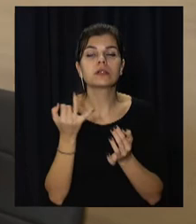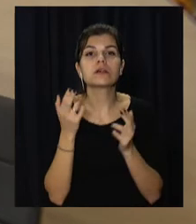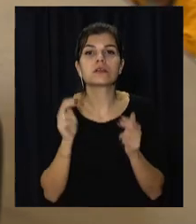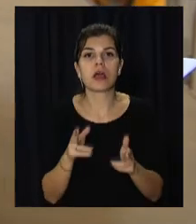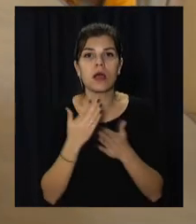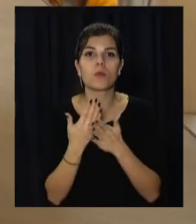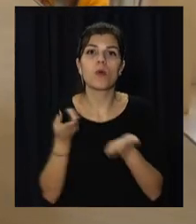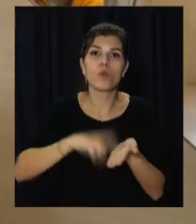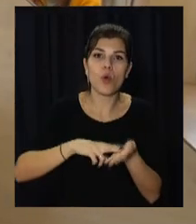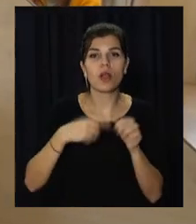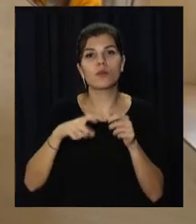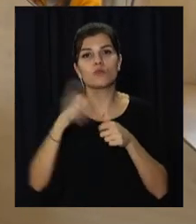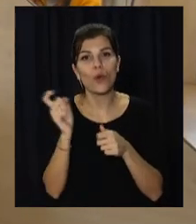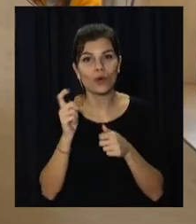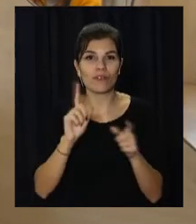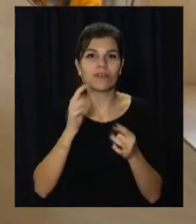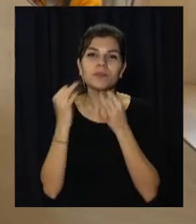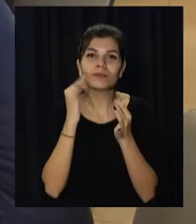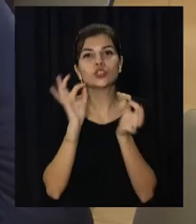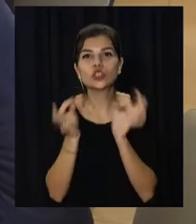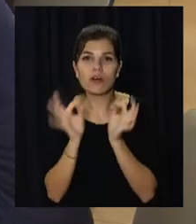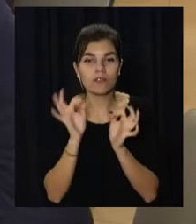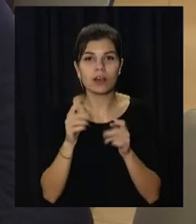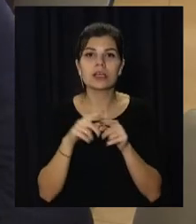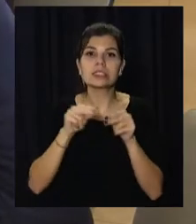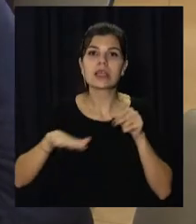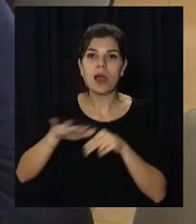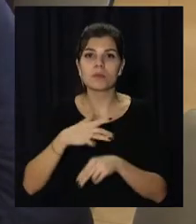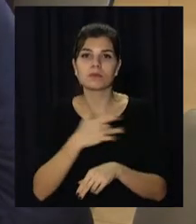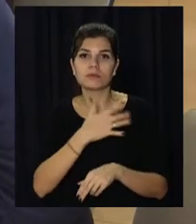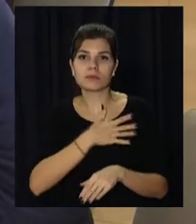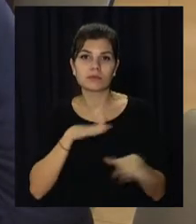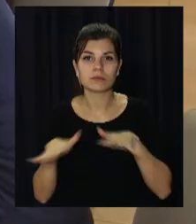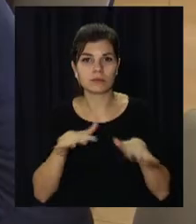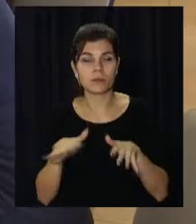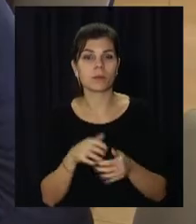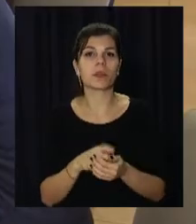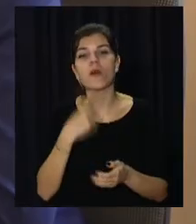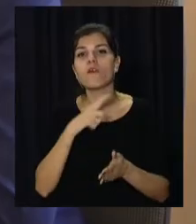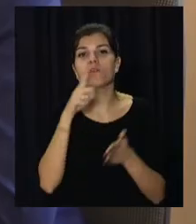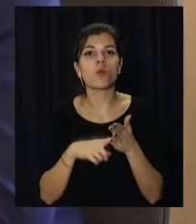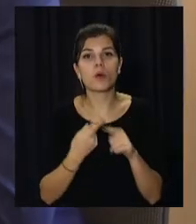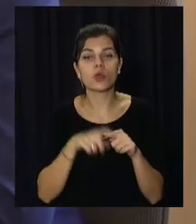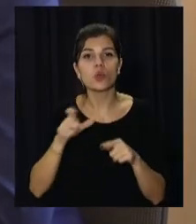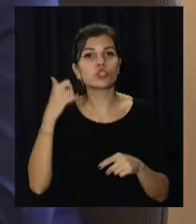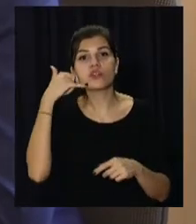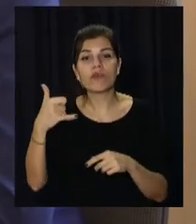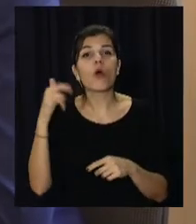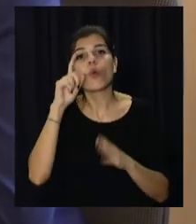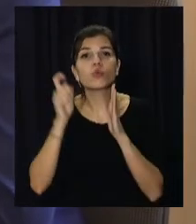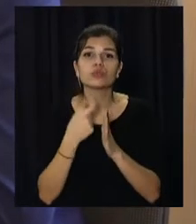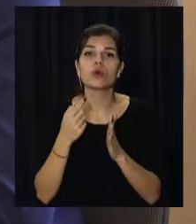відповідали на телефонні дзвінки під час обслуговування клієнтів. Кажуть, це було незручно. Тож, аби телефонний спозіб отримання інформації був